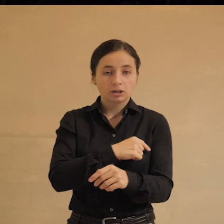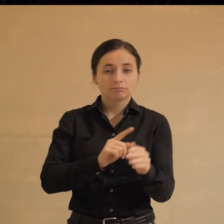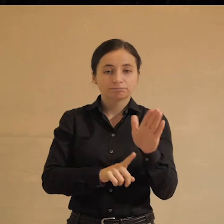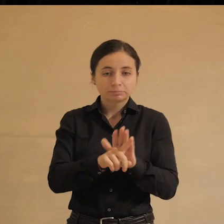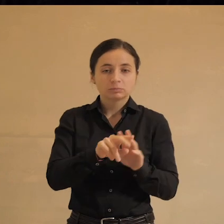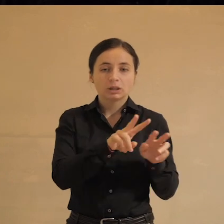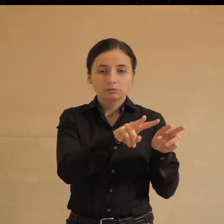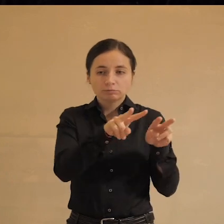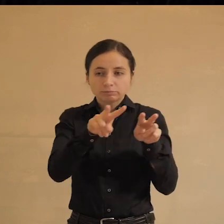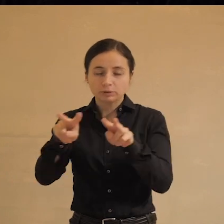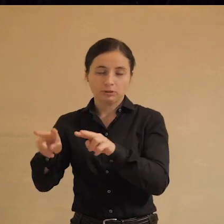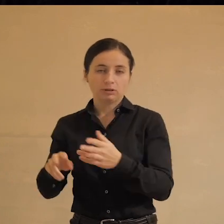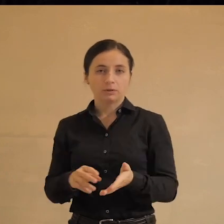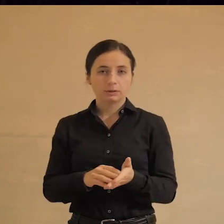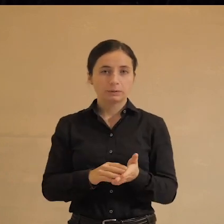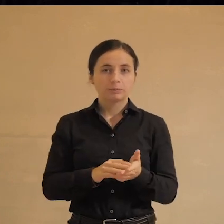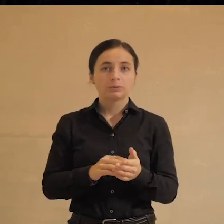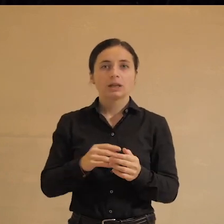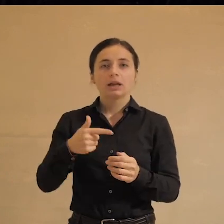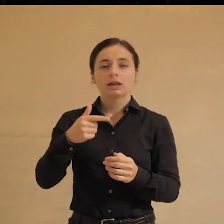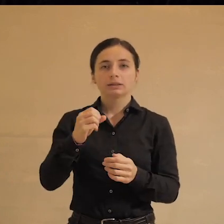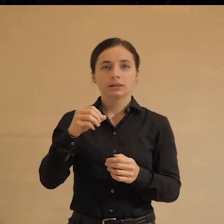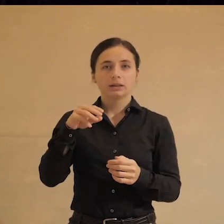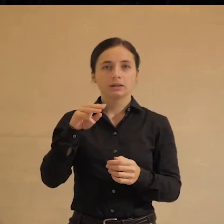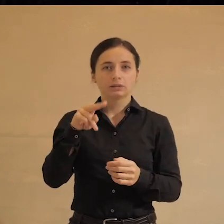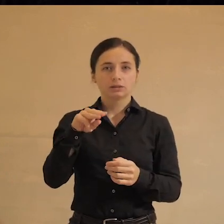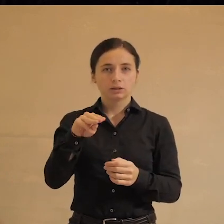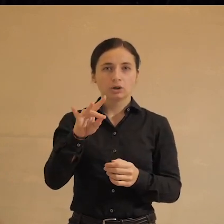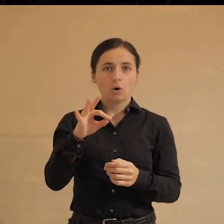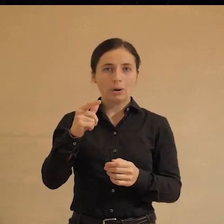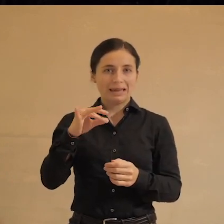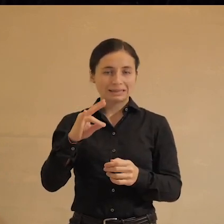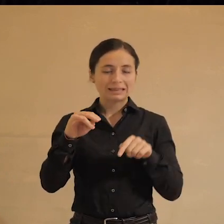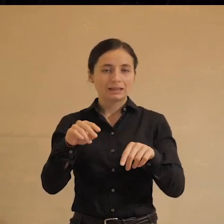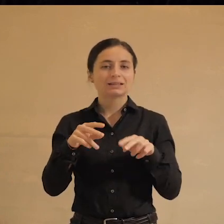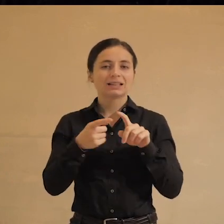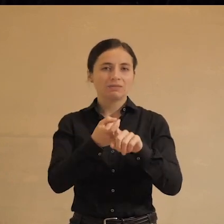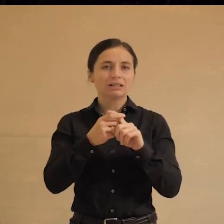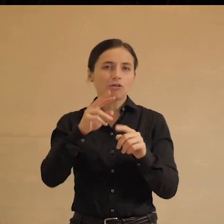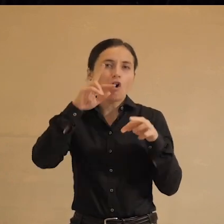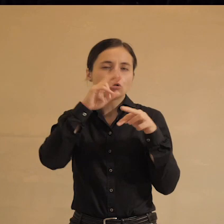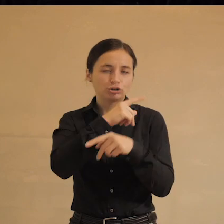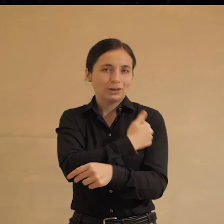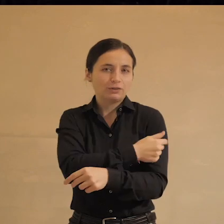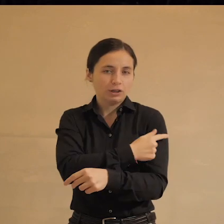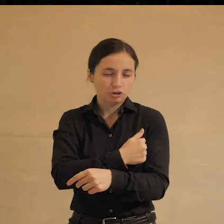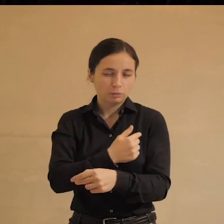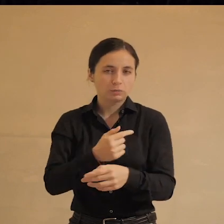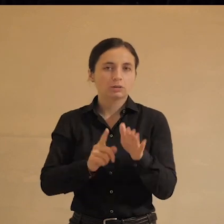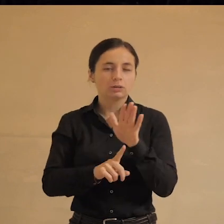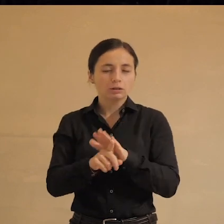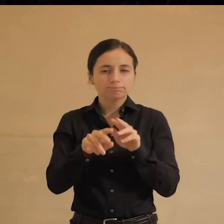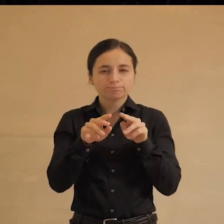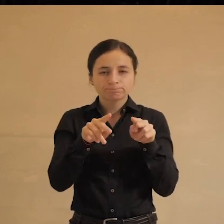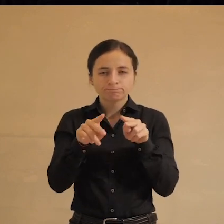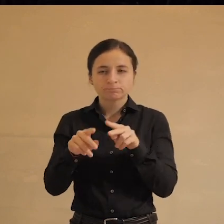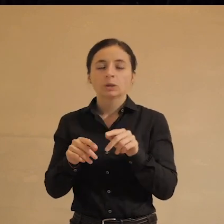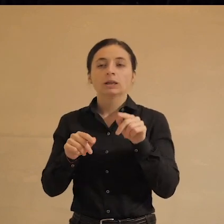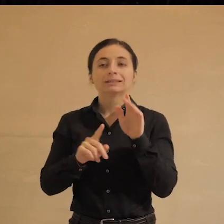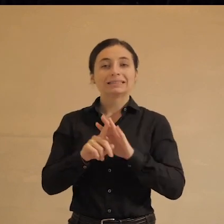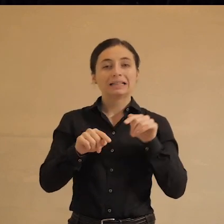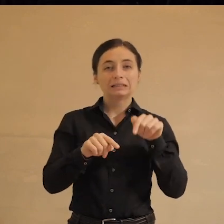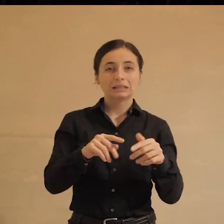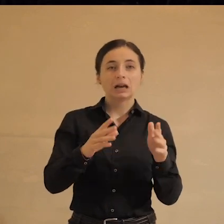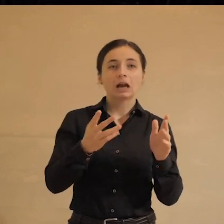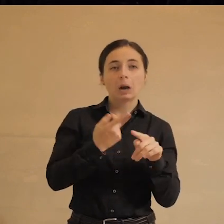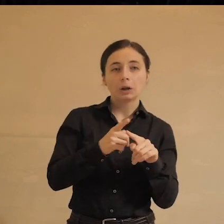Да, ядрогенный, прошу прощения, это связанное с врачебными ошибками. Вот стали терроризировать врачей сначала тех, которые